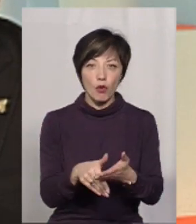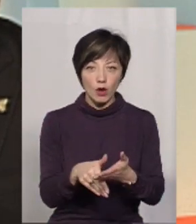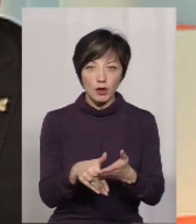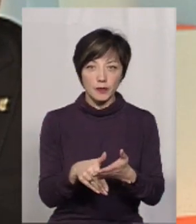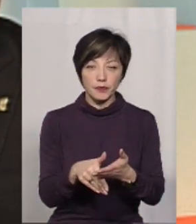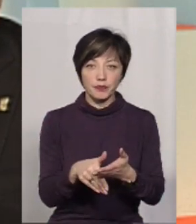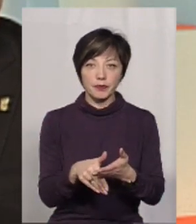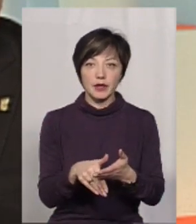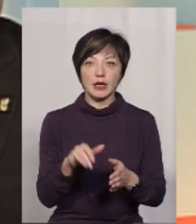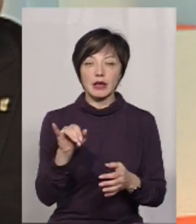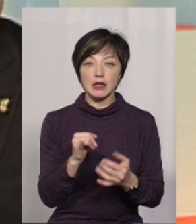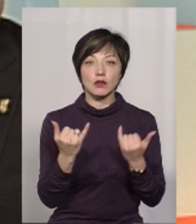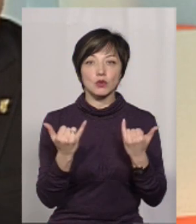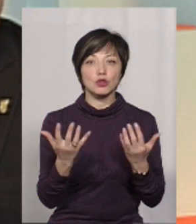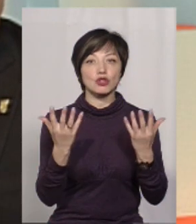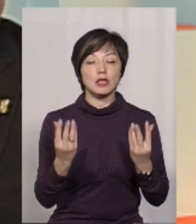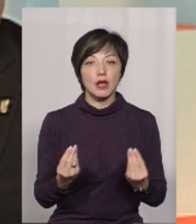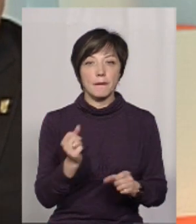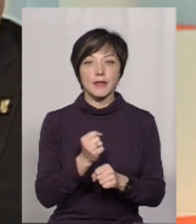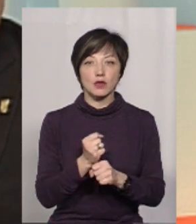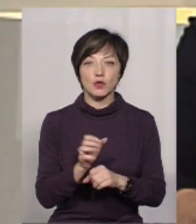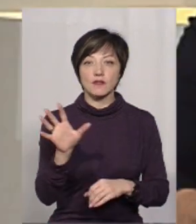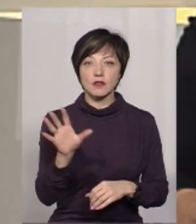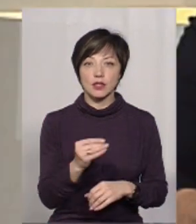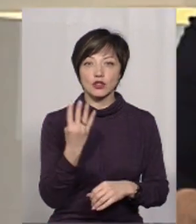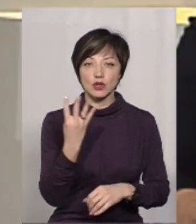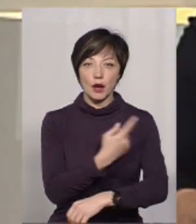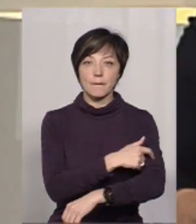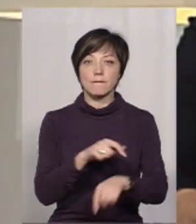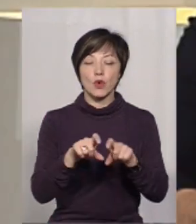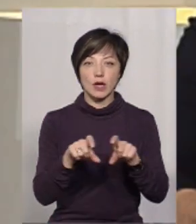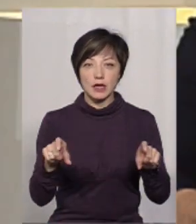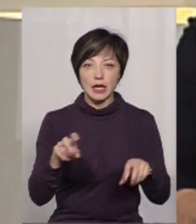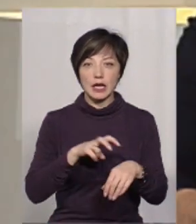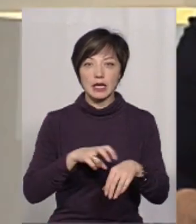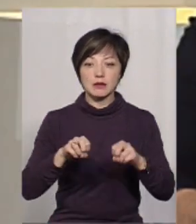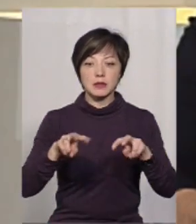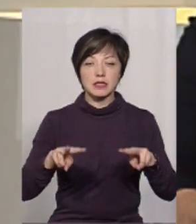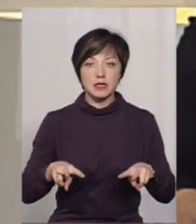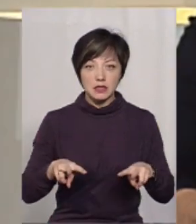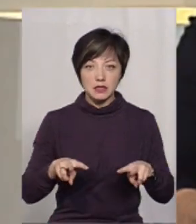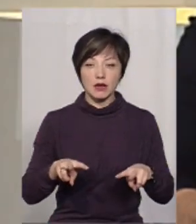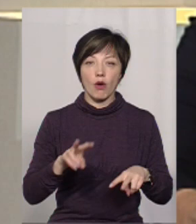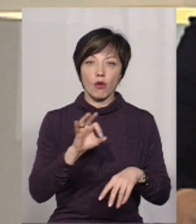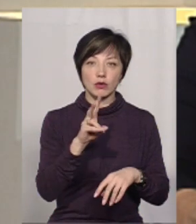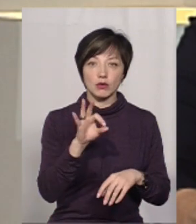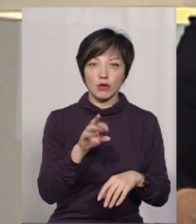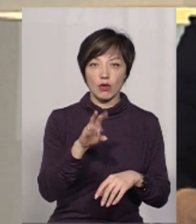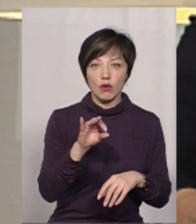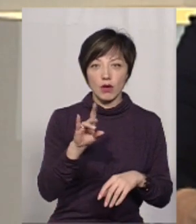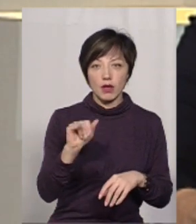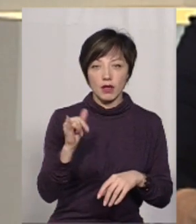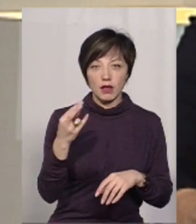допомоги, і на сьогоднішній день працюють всіх 4 поліклініки, лікарі, спеціалісти за спеціальністю онкологія.